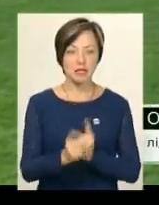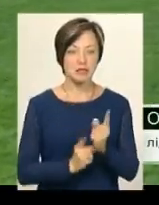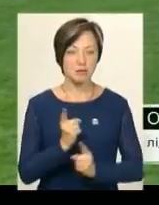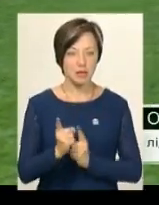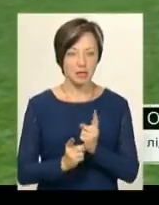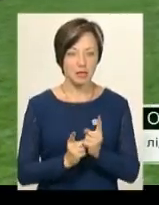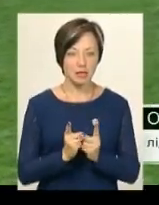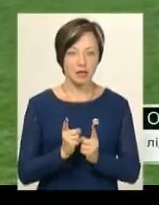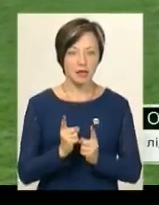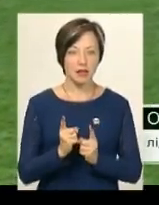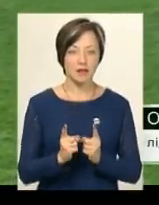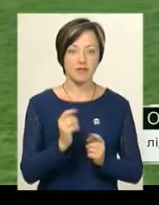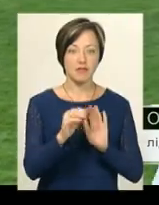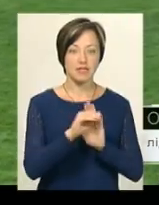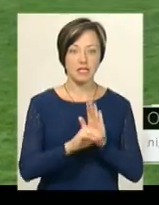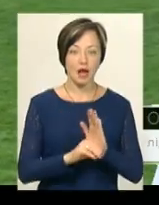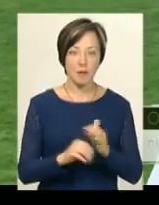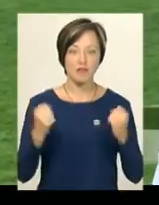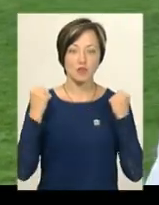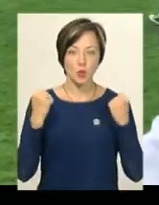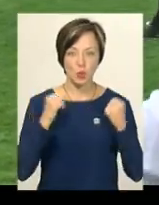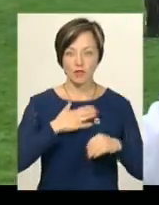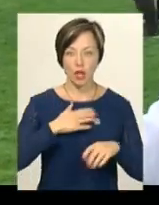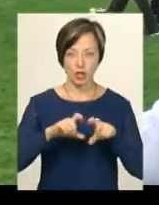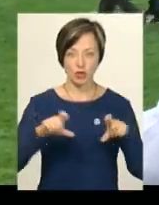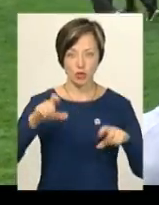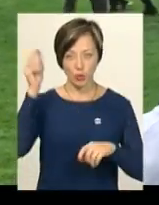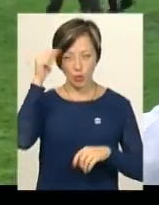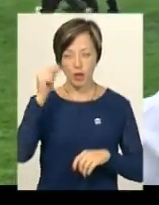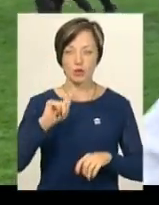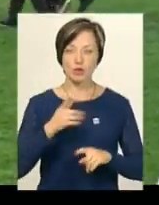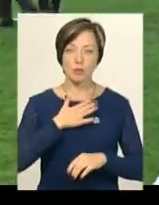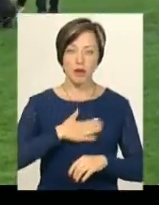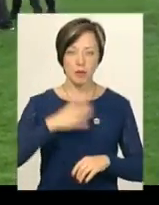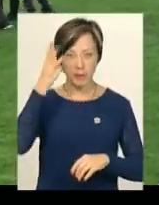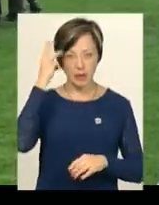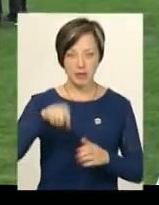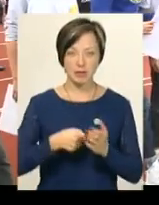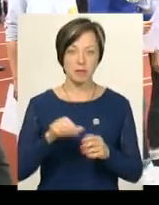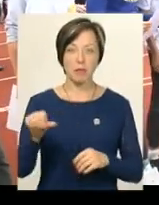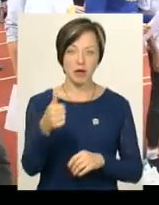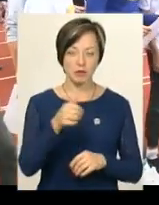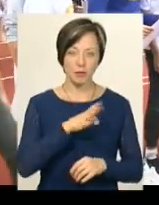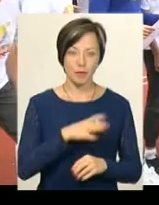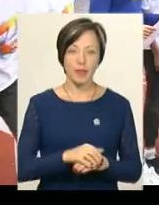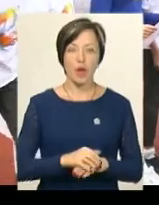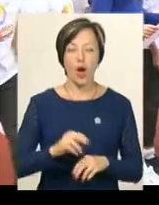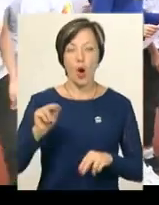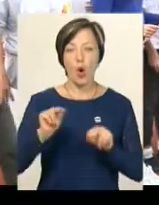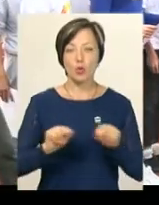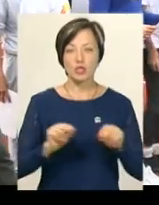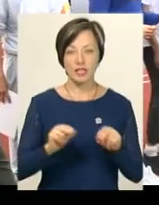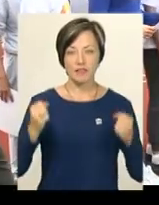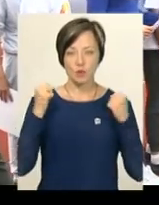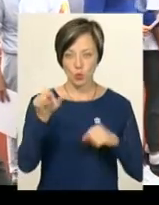системі фізкультури в межах шкіл. І мені дуже було приємно, що Хмельницький був саме першим. Учитель фізкультури вітає